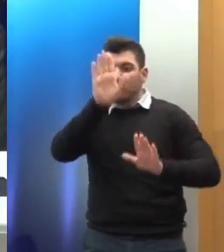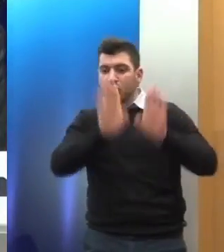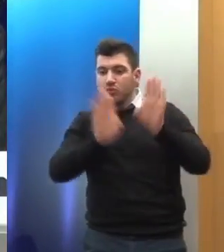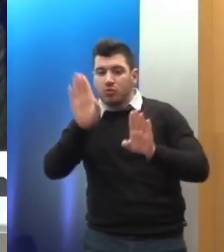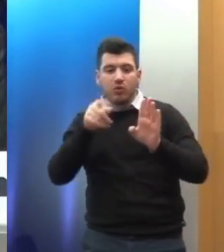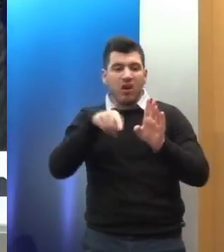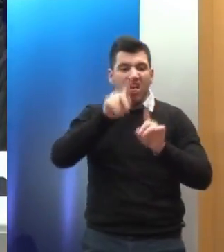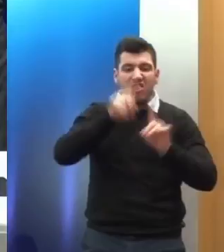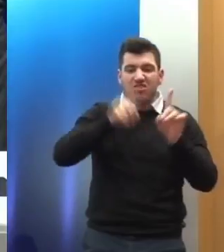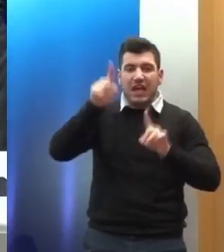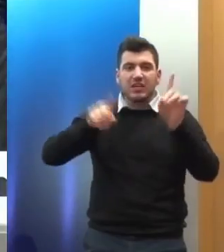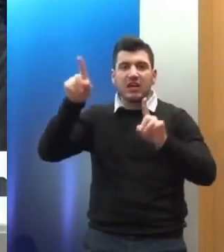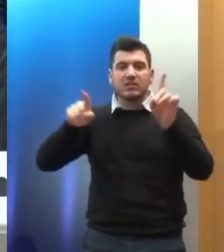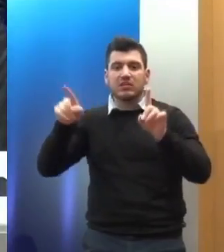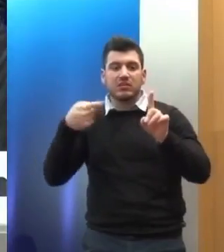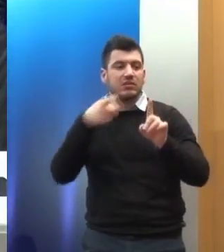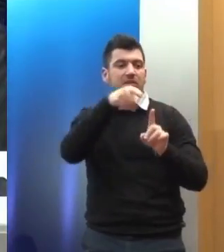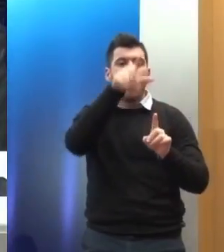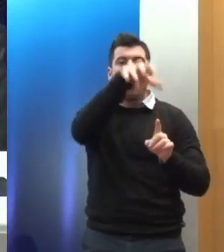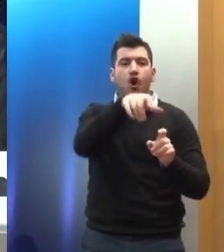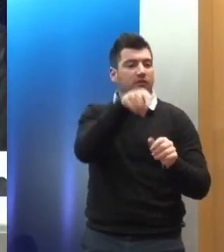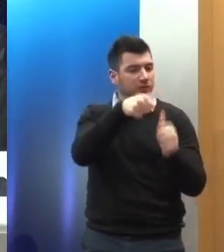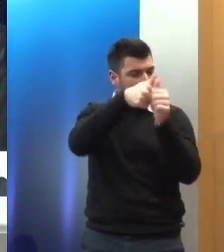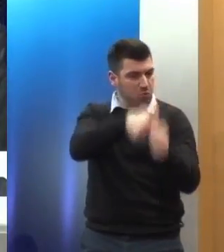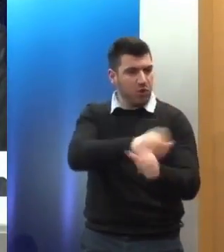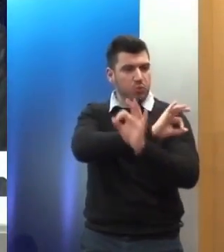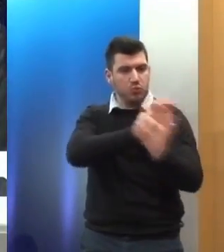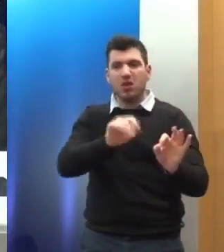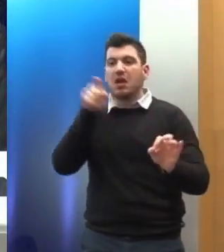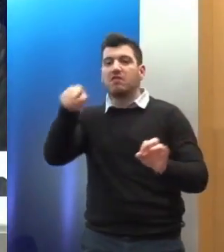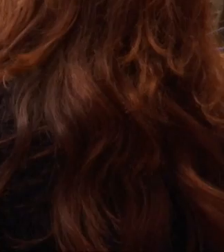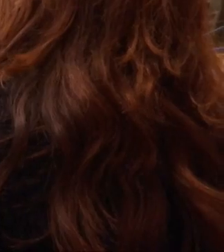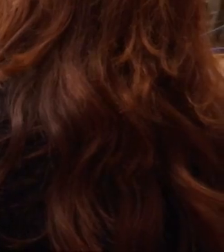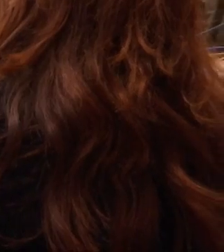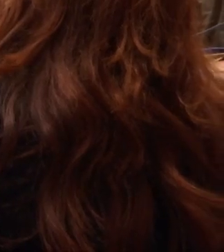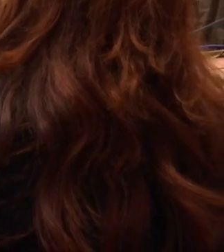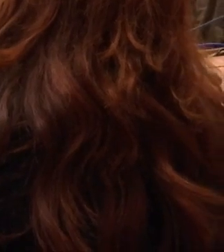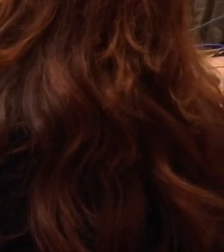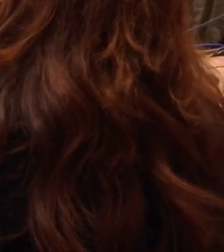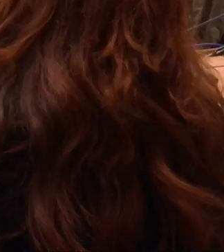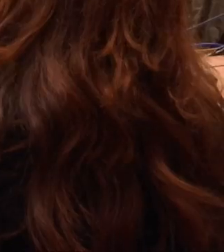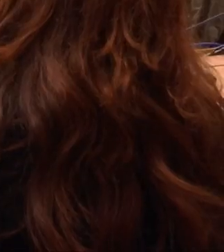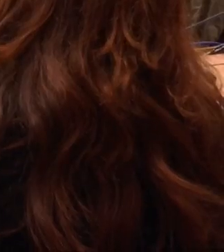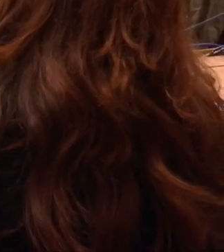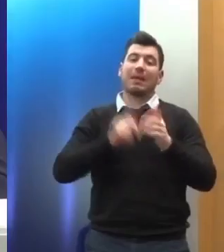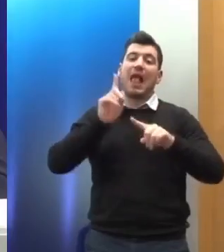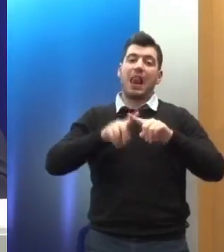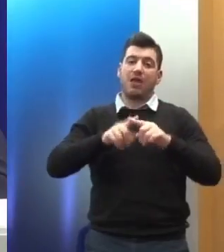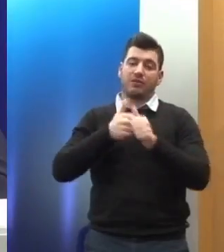από άλλους παράγοντες οι οποίοι είναι πάρα πολύ σημαντικοί για την απόλαυση των ανθρωπίνων δικαιωμάτων.